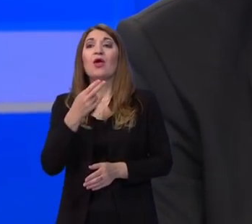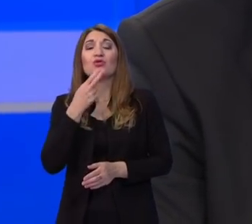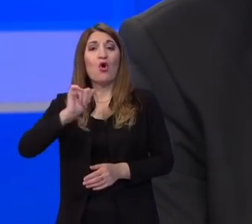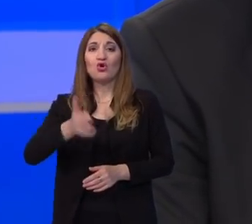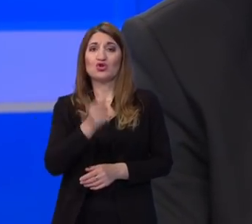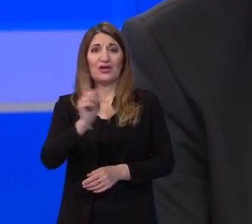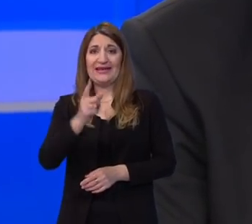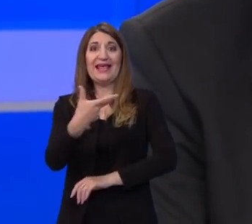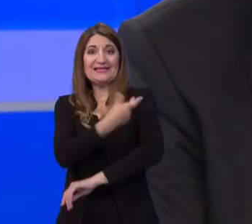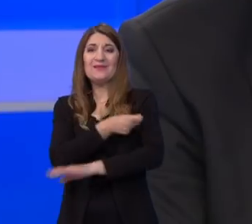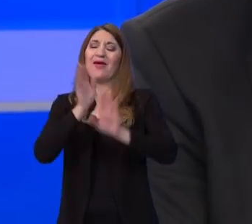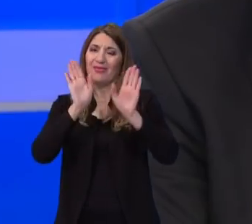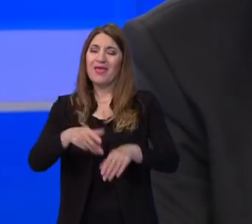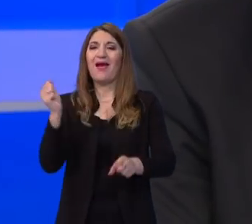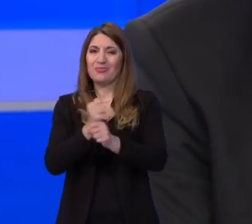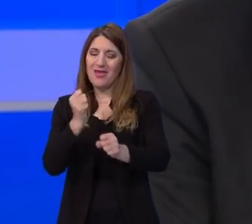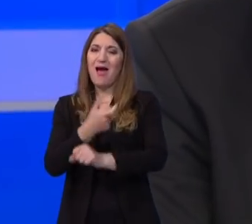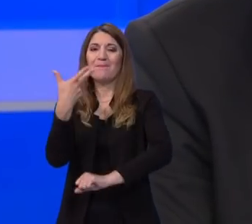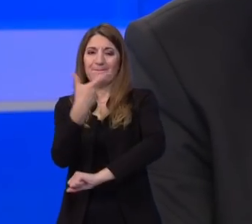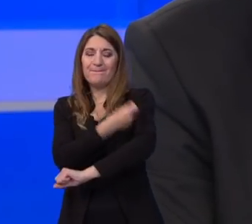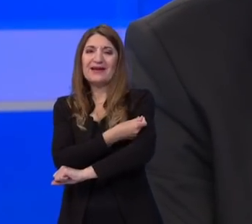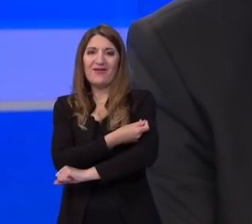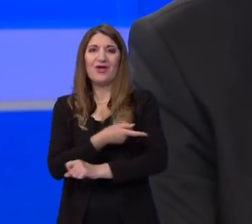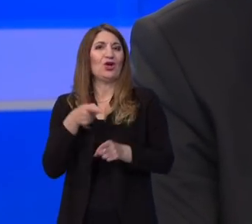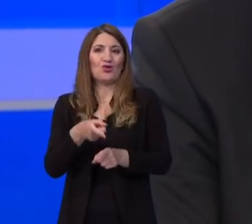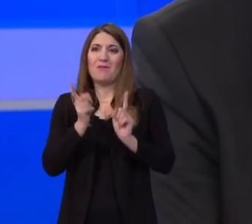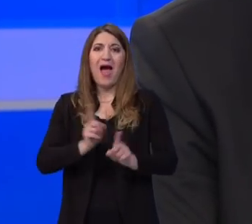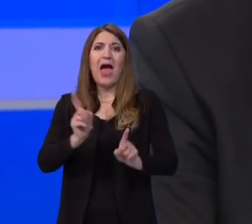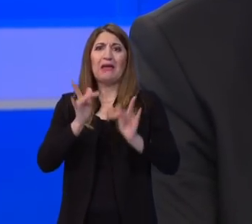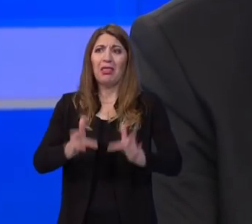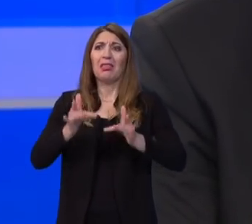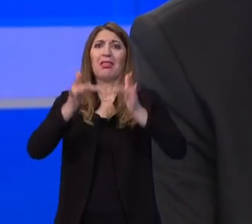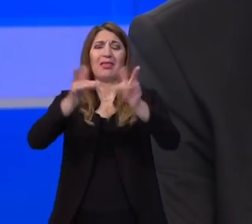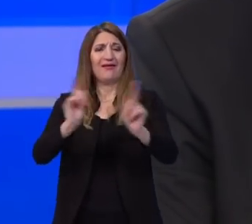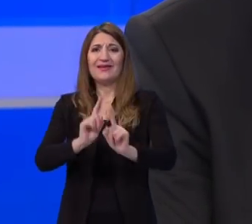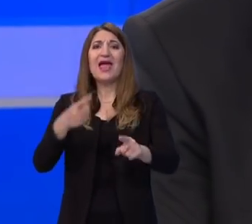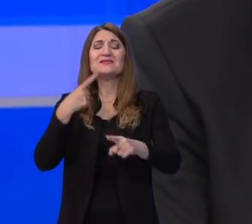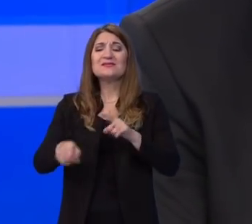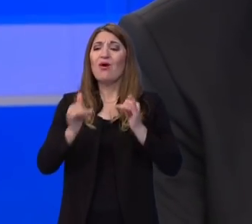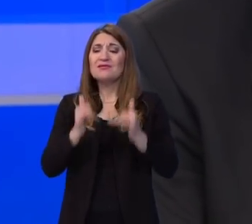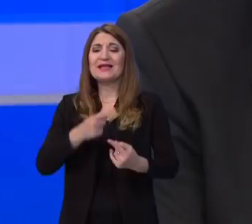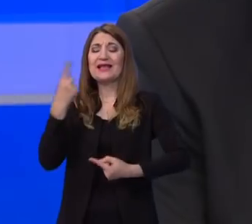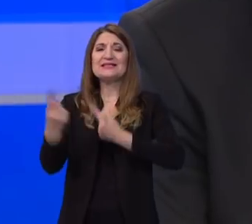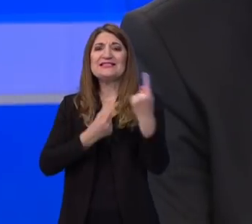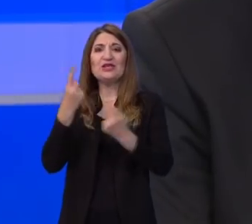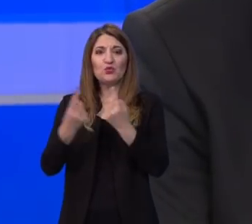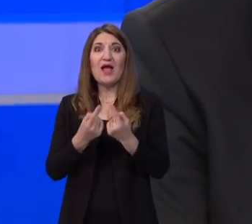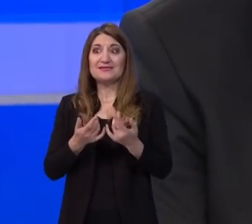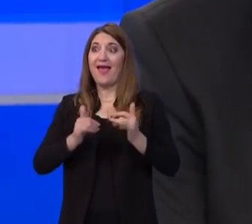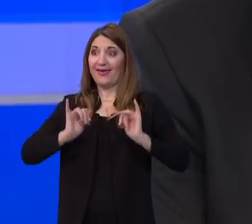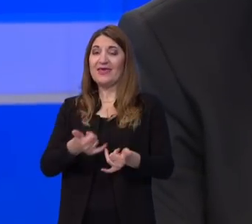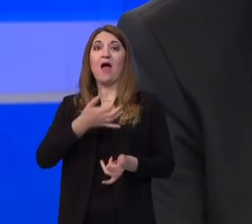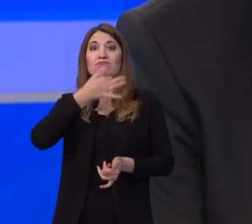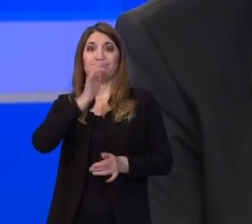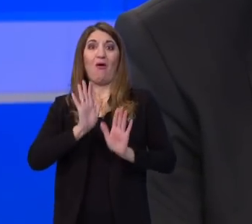to učine i da nema nikakvog razloga da to odgađaju, zato što je situacija sada generalno u populaciji bolja.